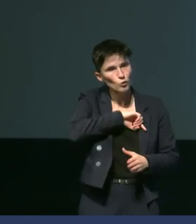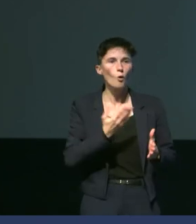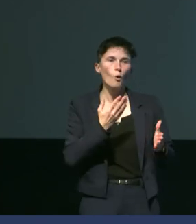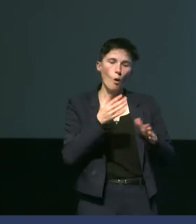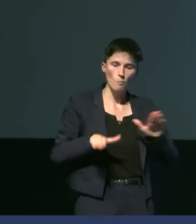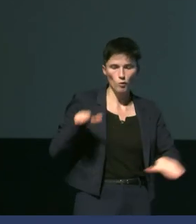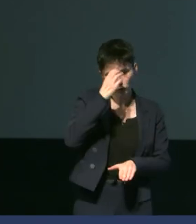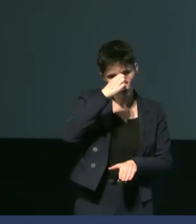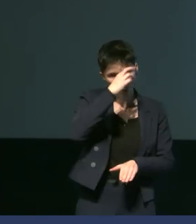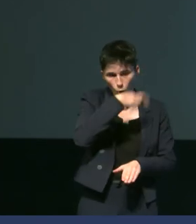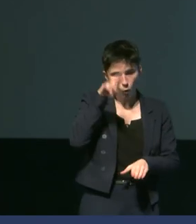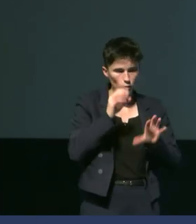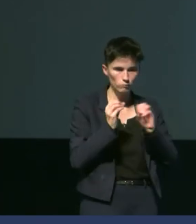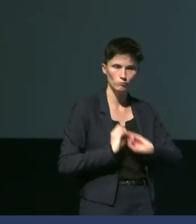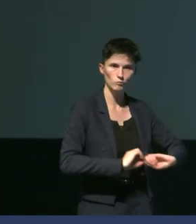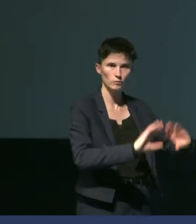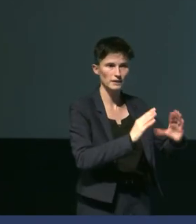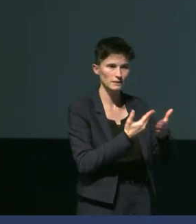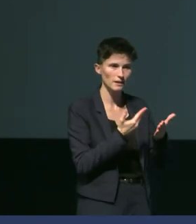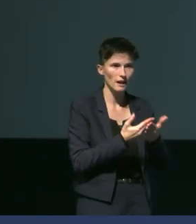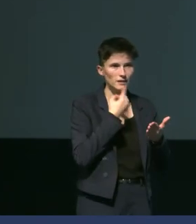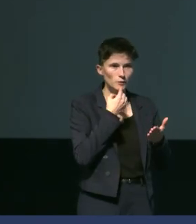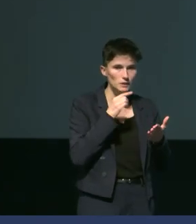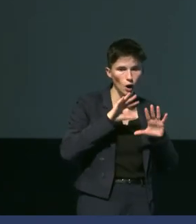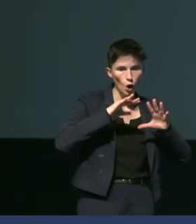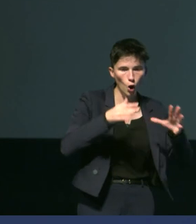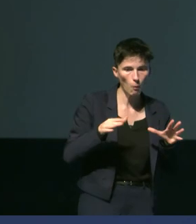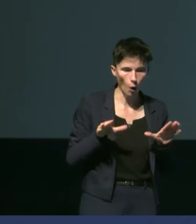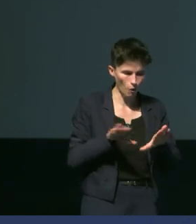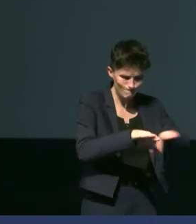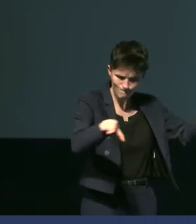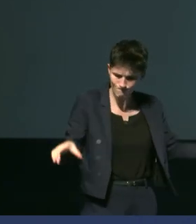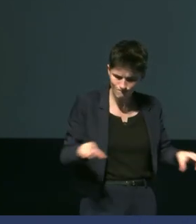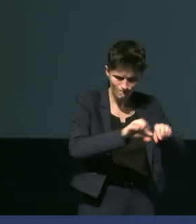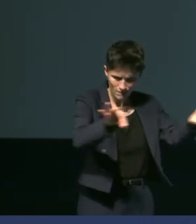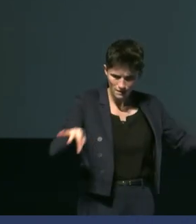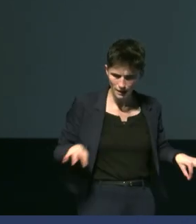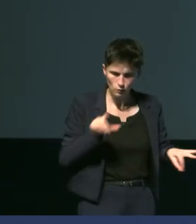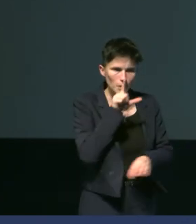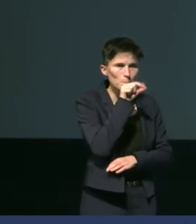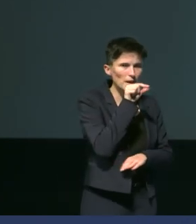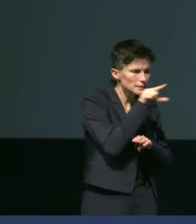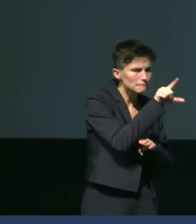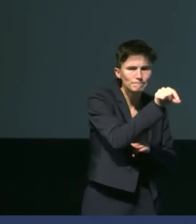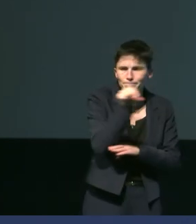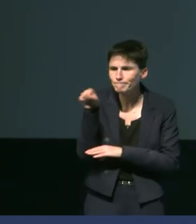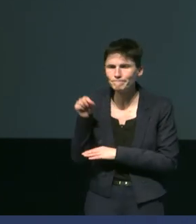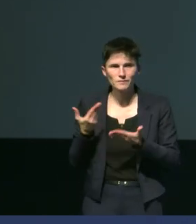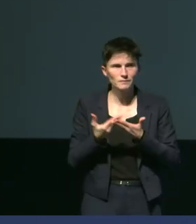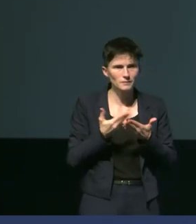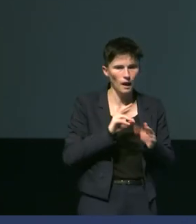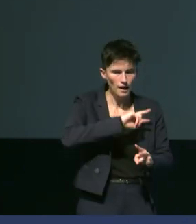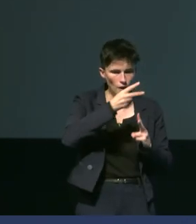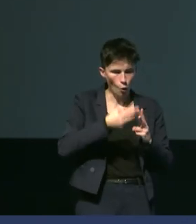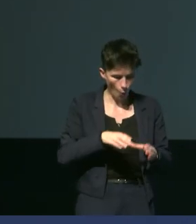sont sur un territoire délimité uniquement par leur longueur de bec, qui ont les œufs sur les pattes et qui protègent leur progéniture comme ça. Contrairement